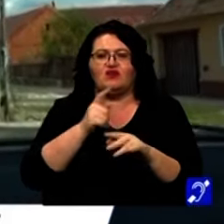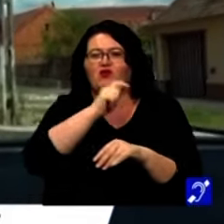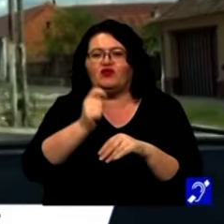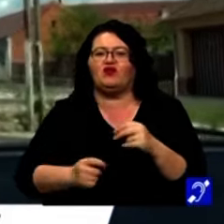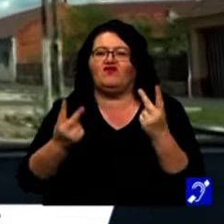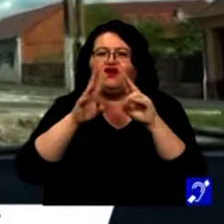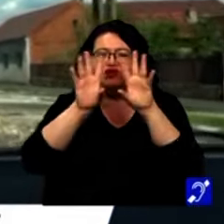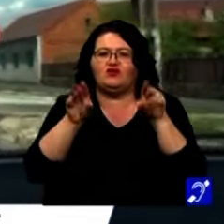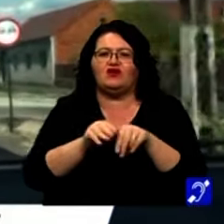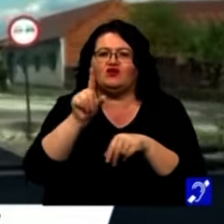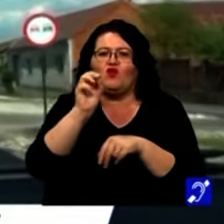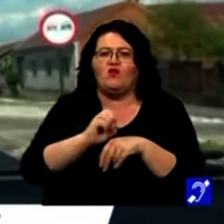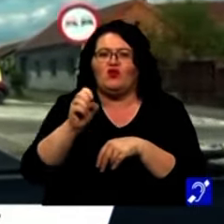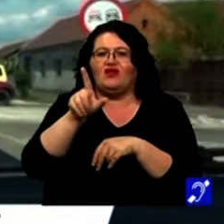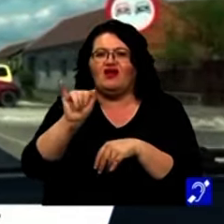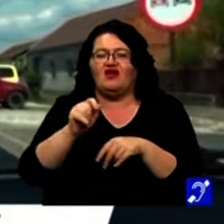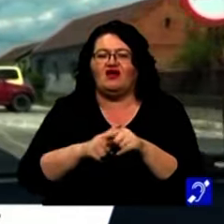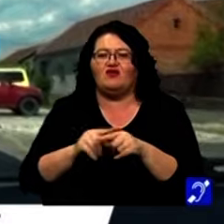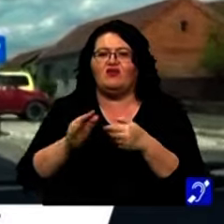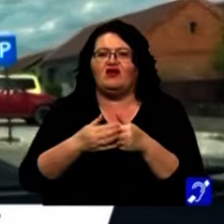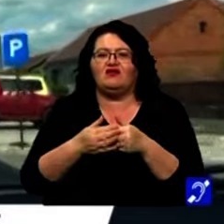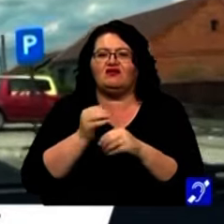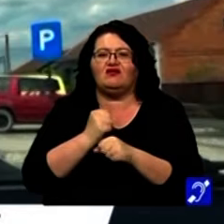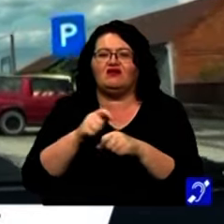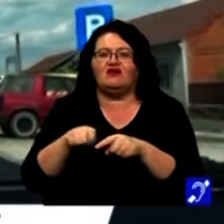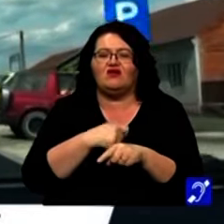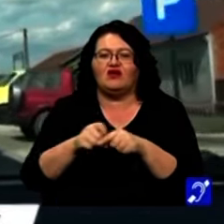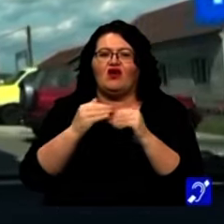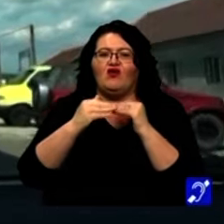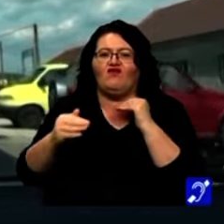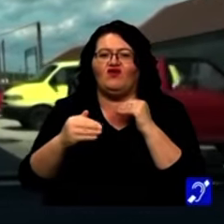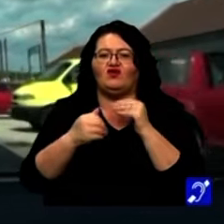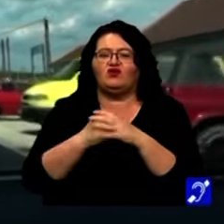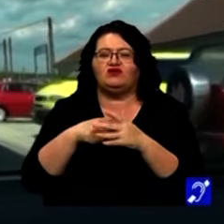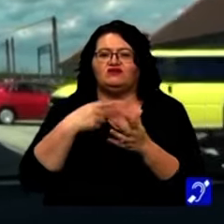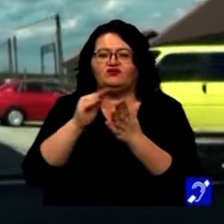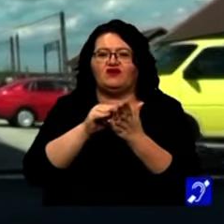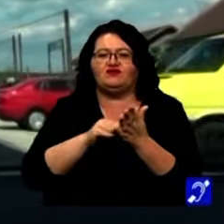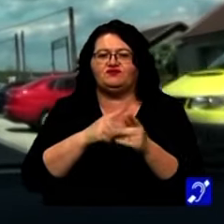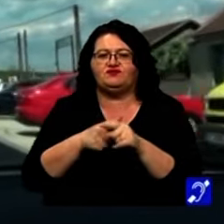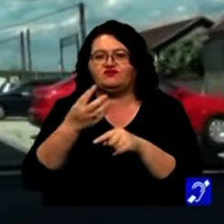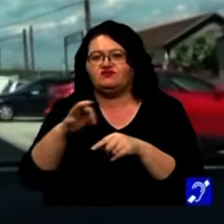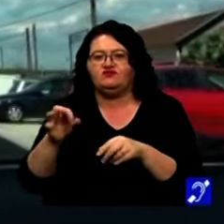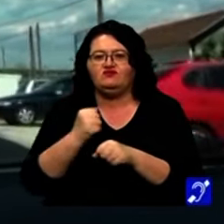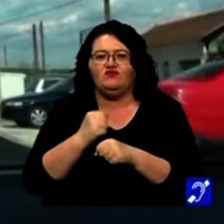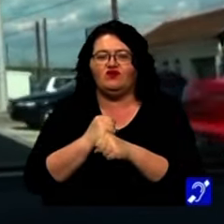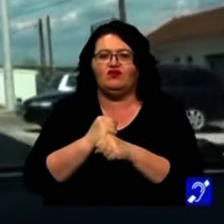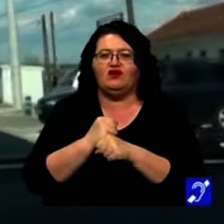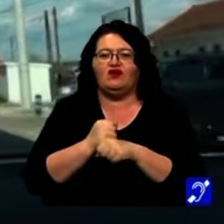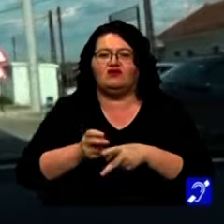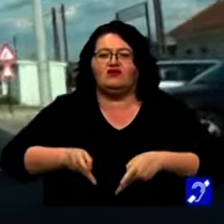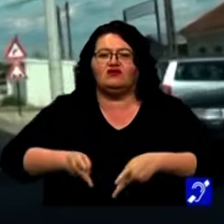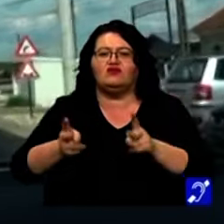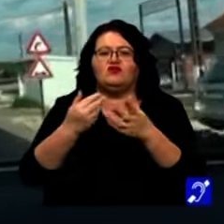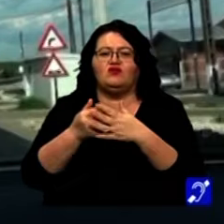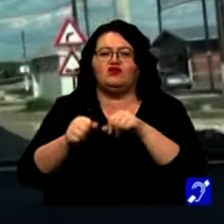are o valoare de 20 de milioane de lei. Pe lângă reabilitarea covorului asfaltic sunt prevăzute și alte lucrări. Trotoare și